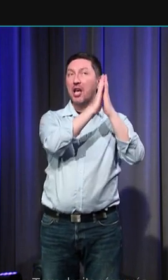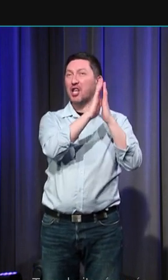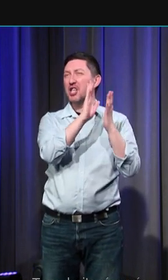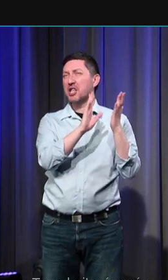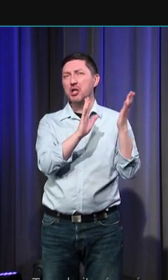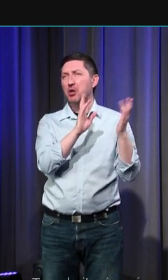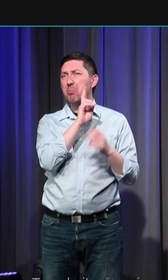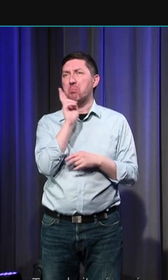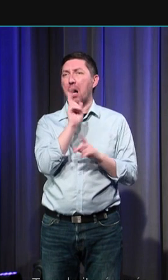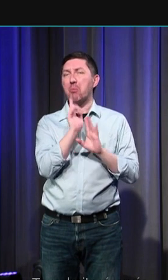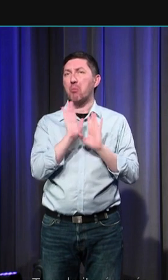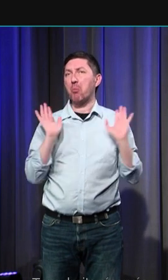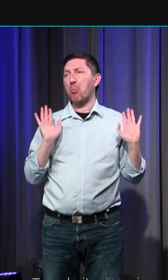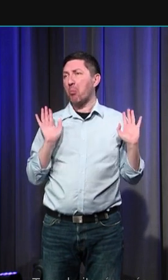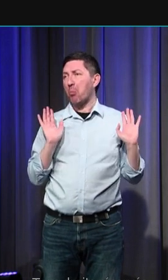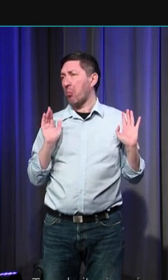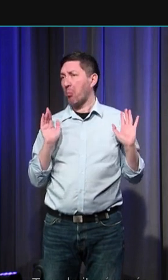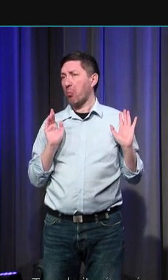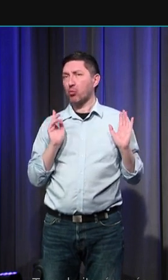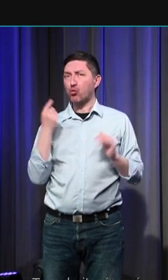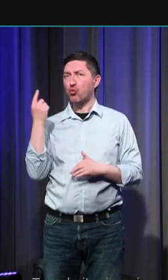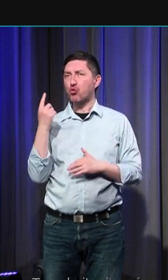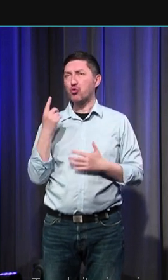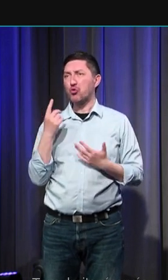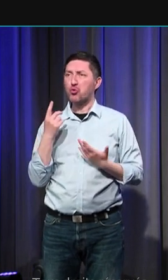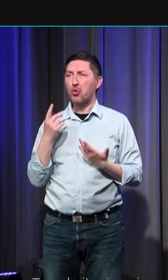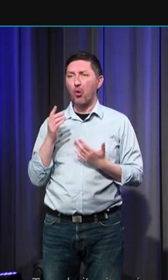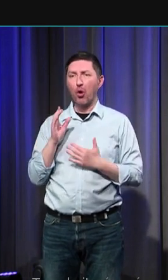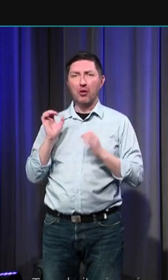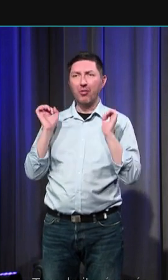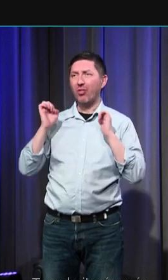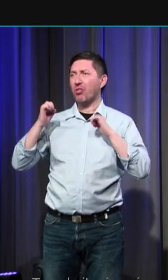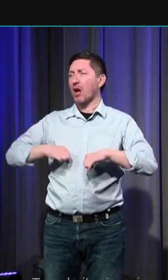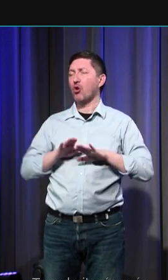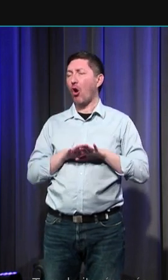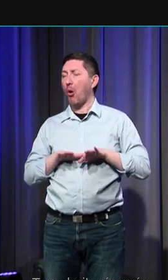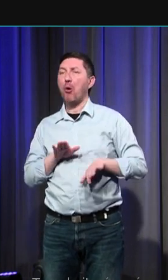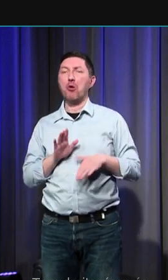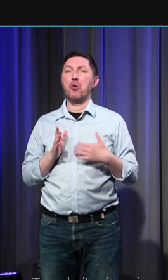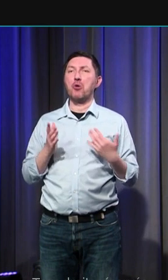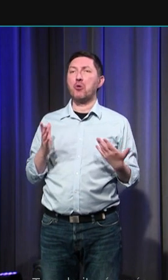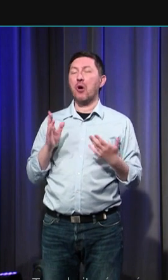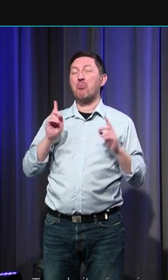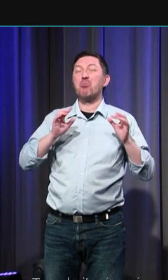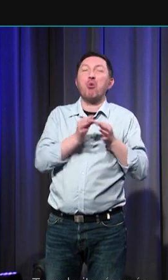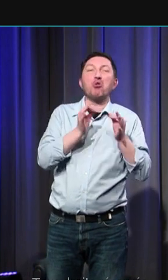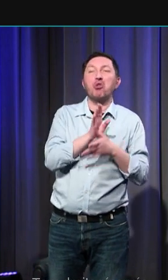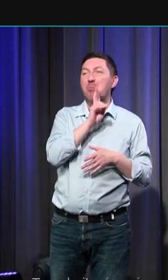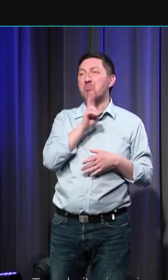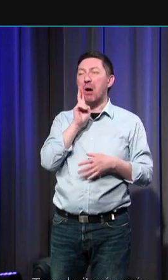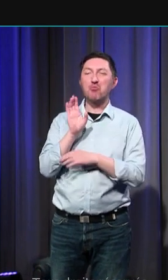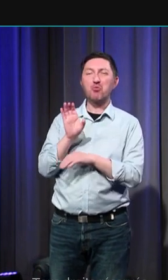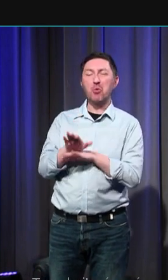a toujours été complaisante puisque un curé était toujours présent c quelque chose qui s'est fait à la marge alors de temps en temps un pape s'opposait mais ça